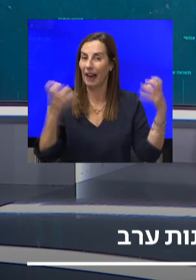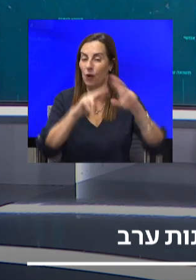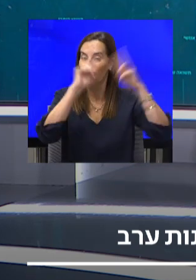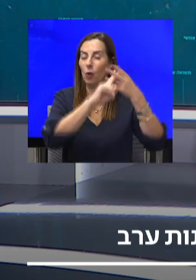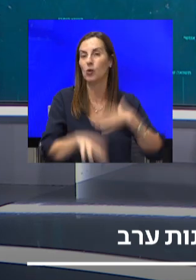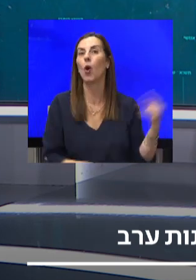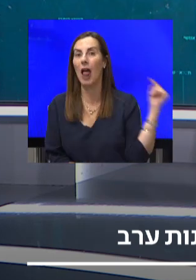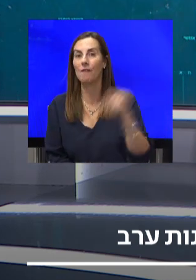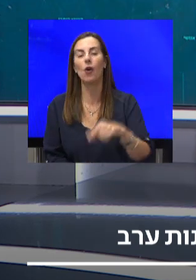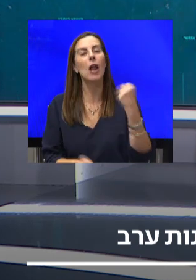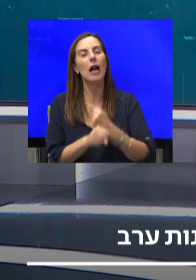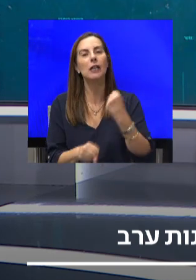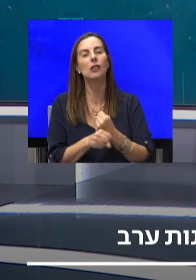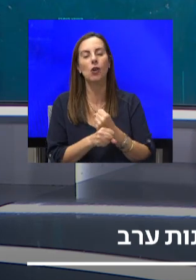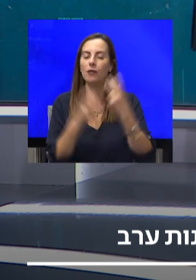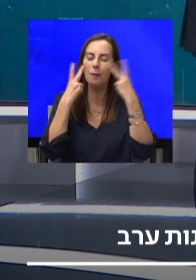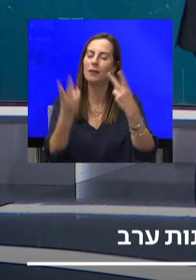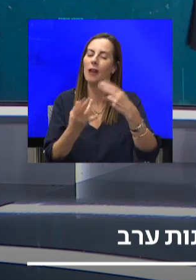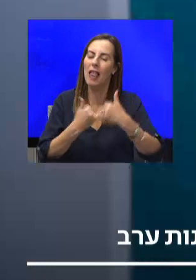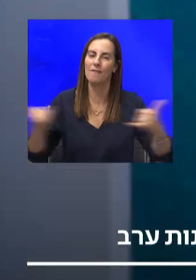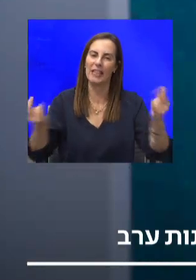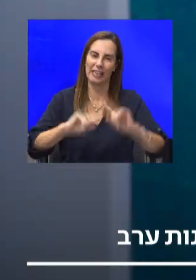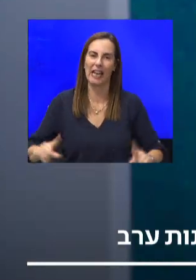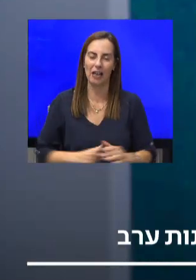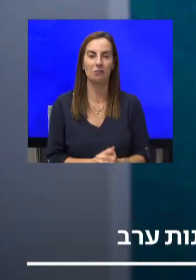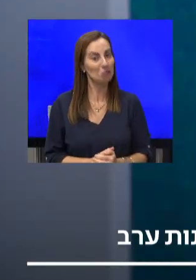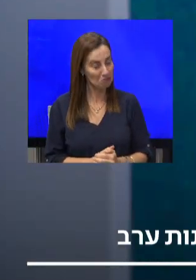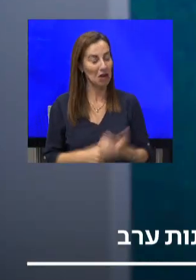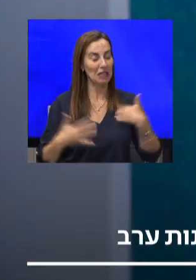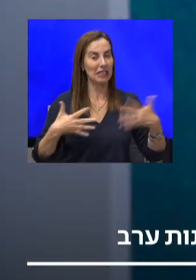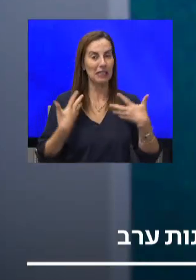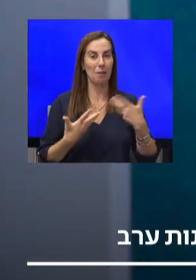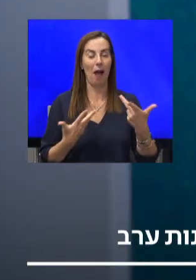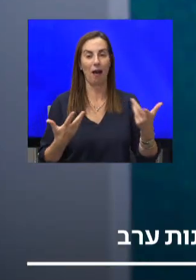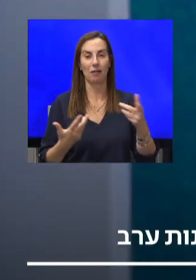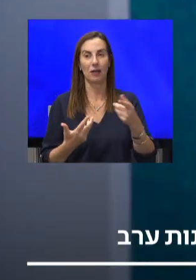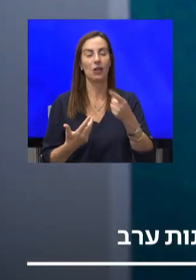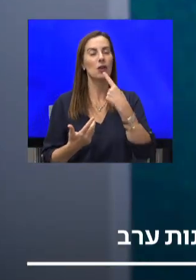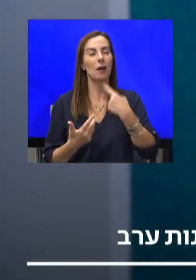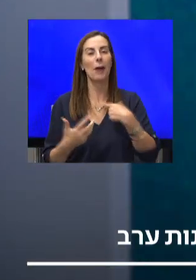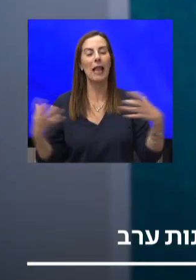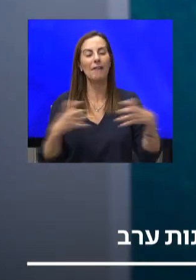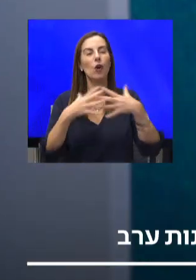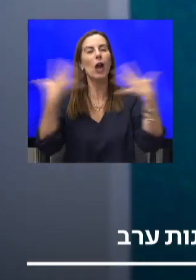ולחפש ולהמשיך ולפתח את משארבי הגז. אז אני אשמח שאתה מזכיר את החברות הגדולות הבינלאומיות והמשמעותיות. בואו נדבר שנייה על חברת שברון, שהיא החברה האמריקאית הגדולת